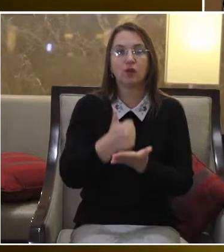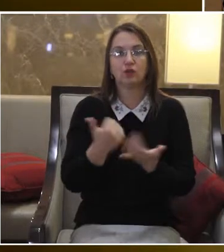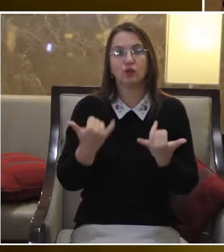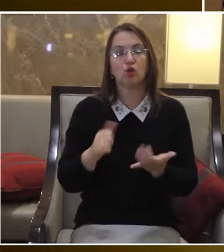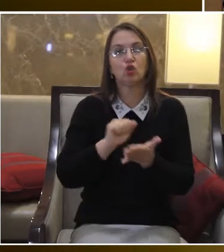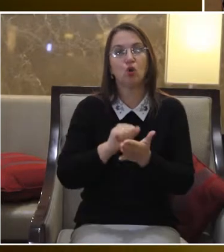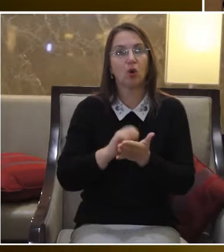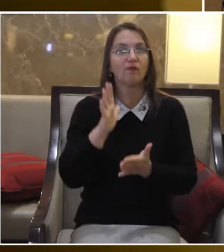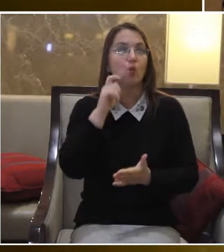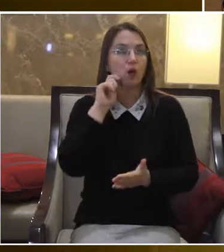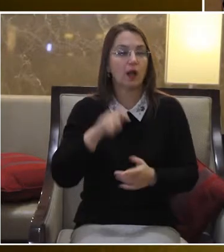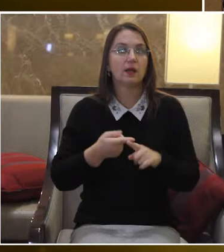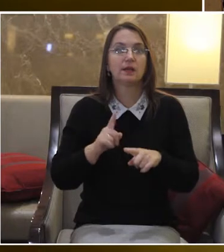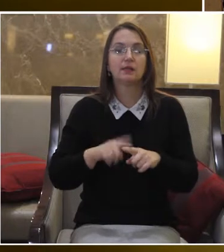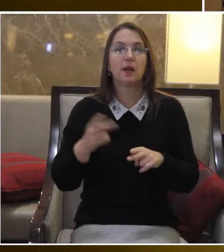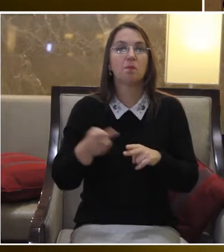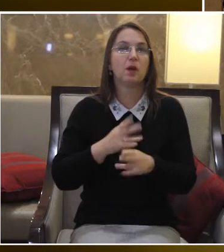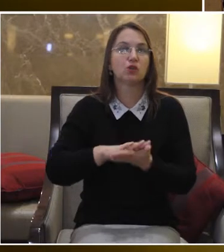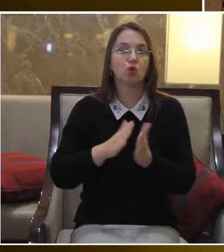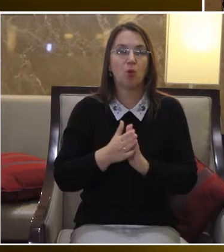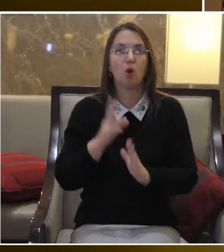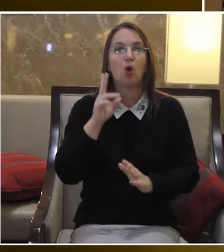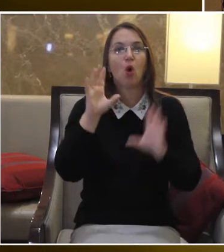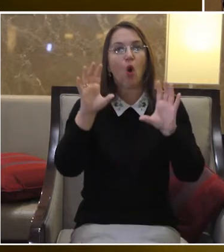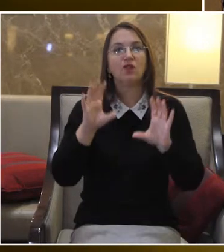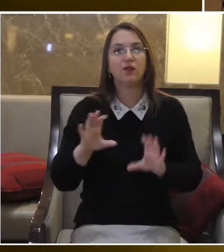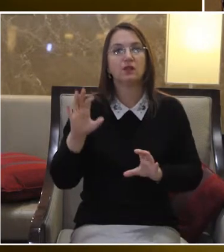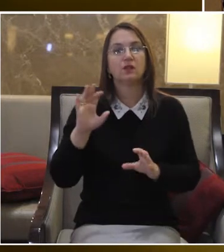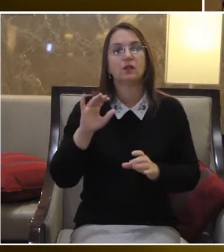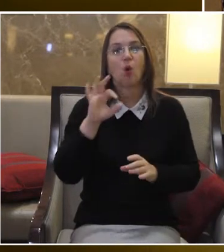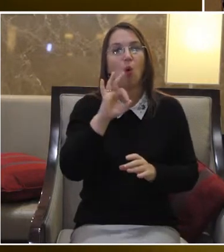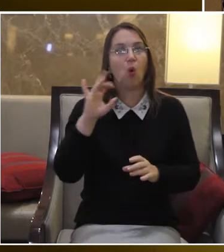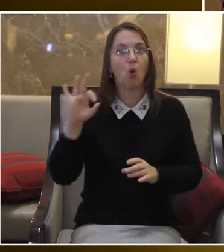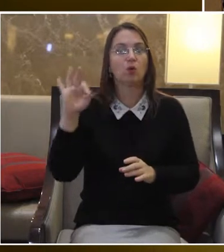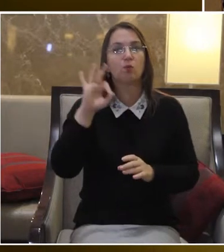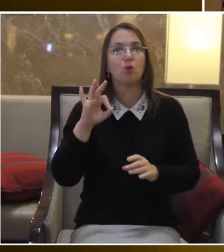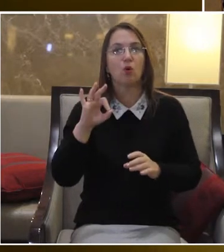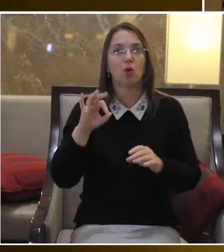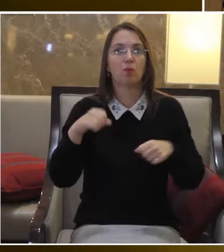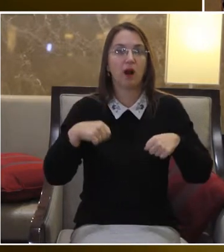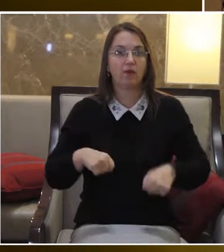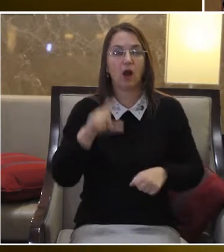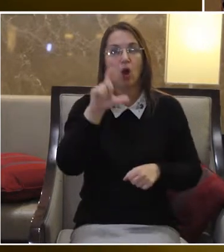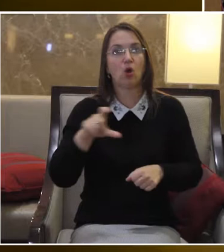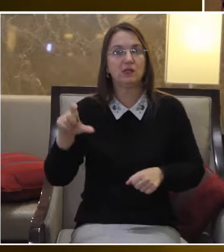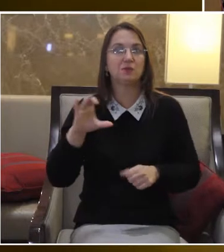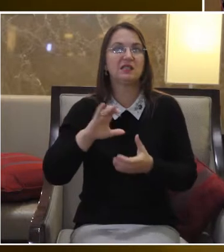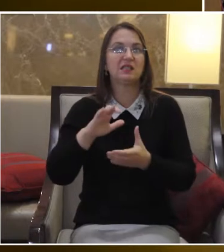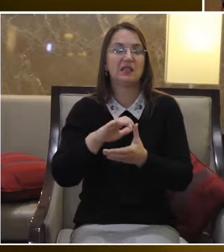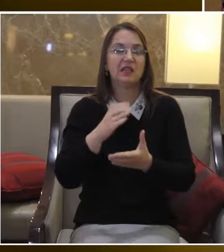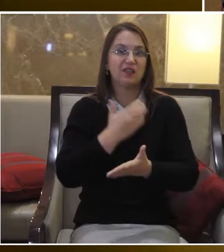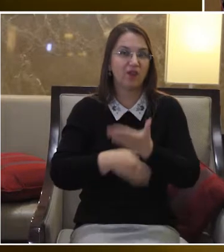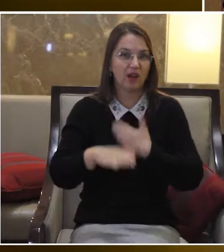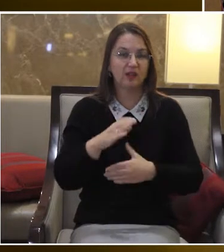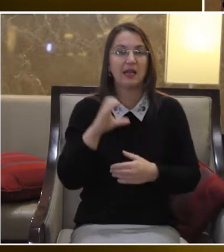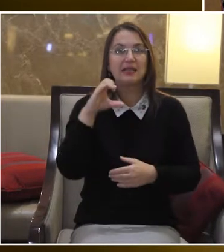Безумовно, найголовніший на сьогодні документ в Україні – це, безумовно, Конвенція ООН про права осіб з